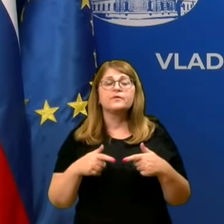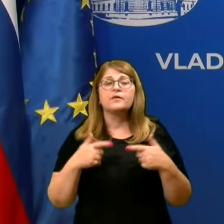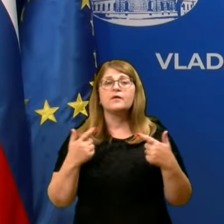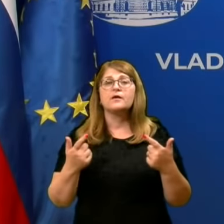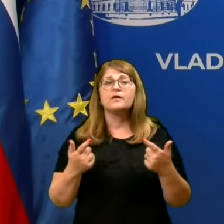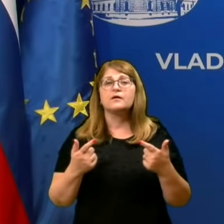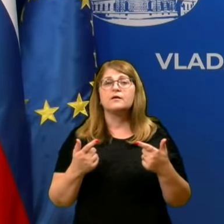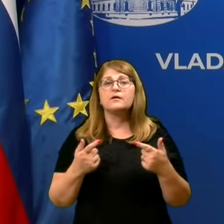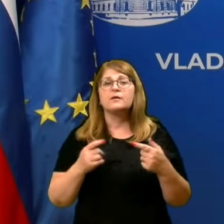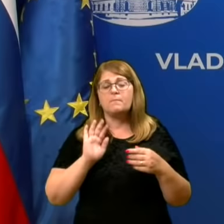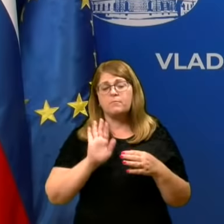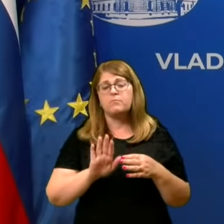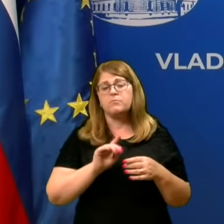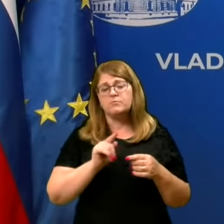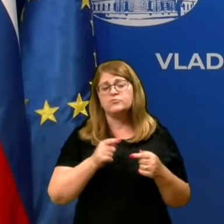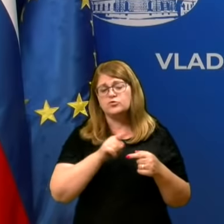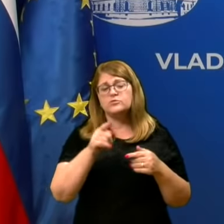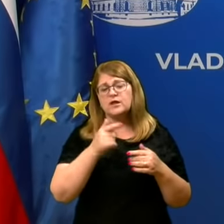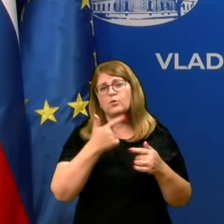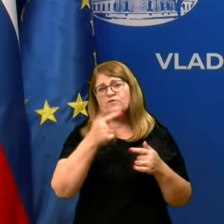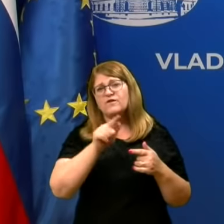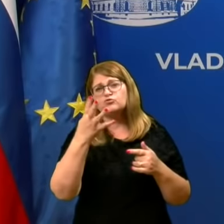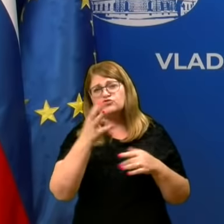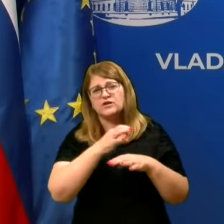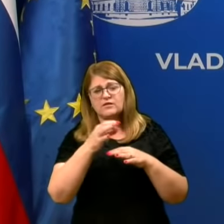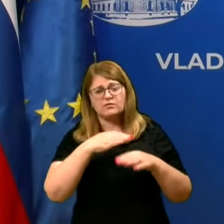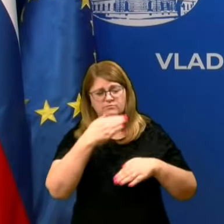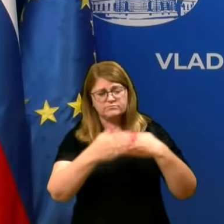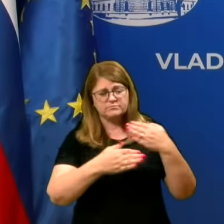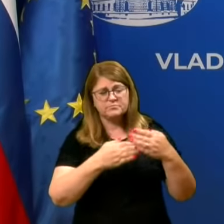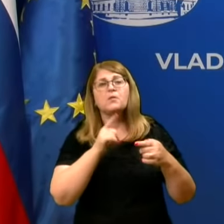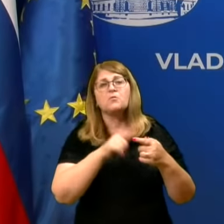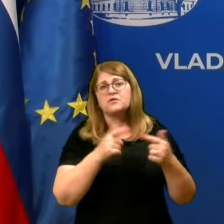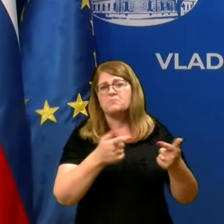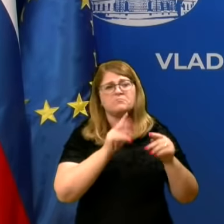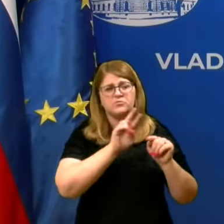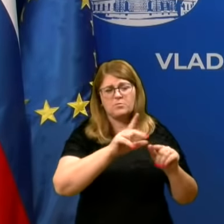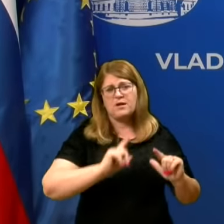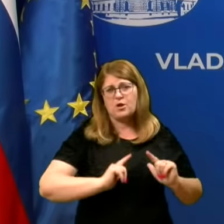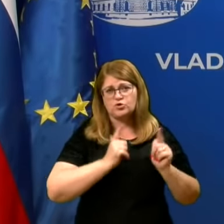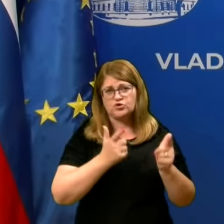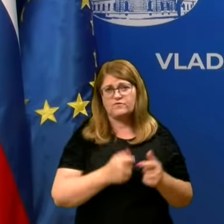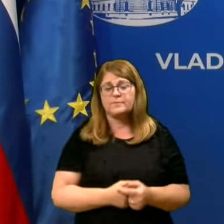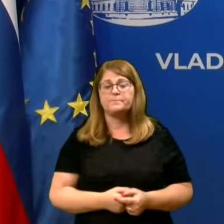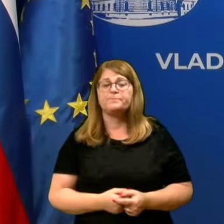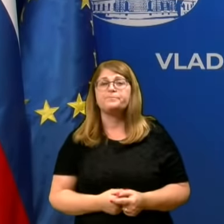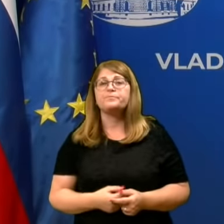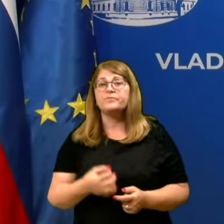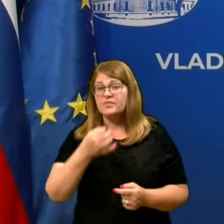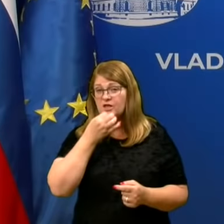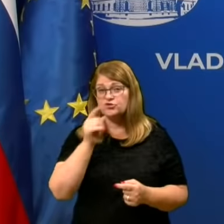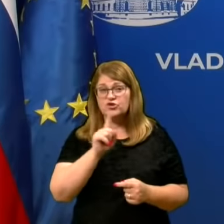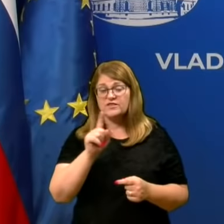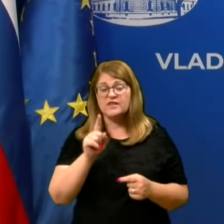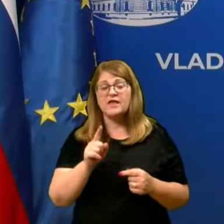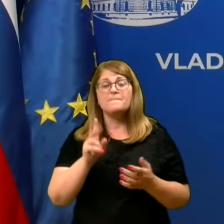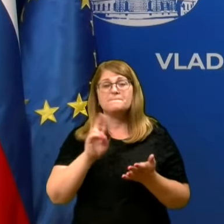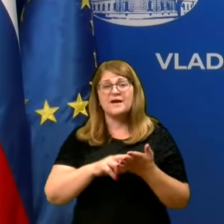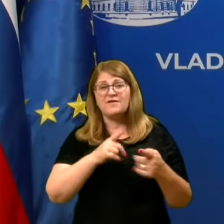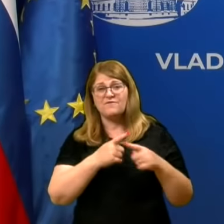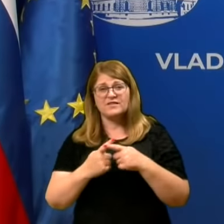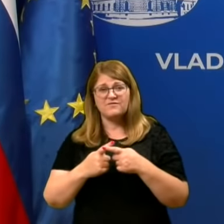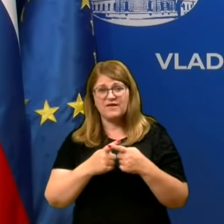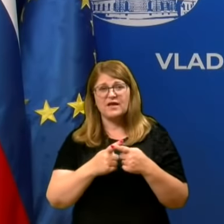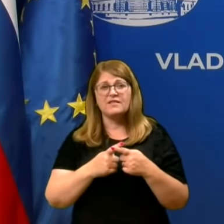izteče v teh do štirih tednih in potem ta dom normalno zaživi. Če tukaj niso delovanje komplijance in pravzaprav ni pravilnega okrepanja, potem, lahko gledamo te mučne